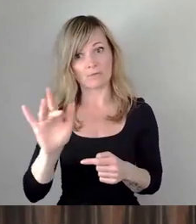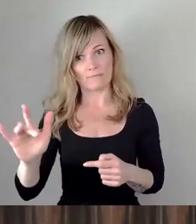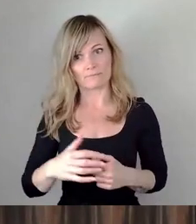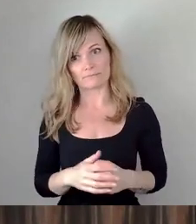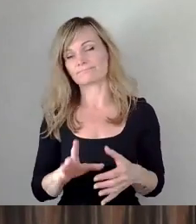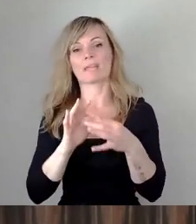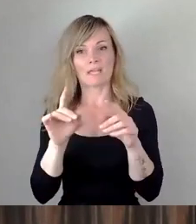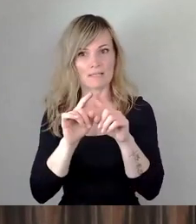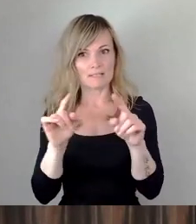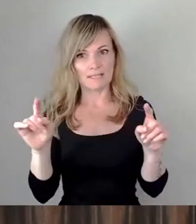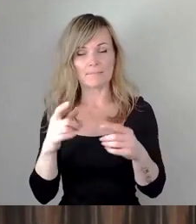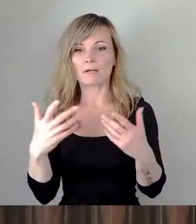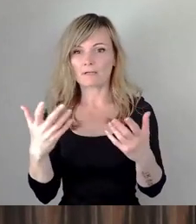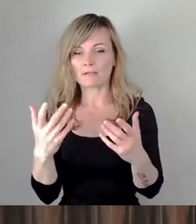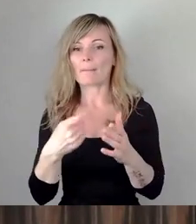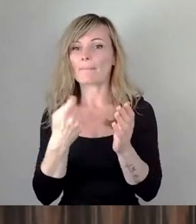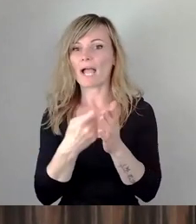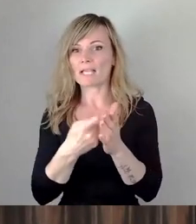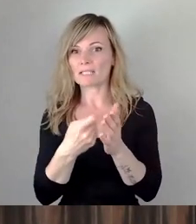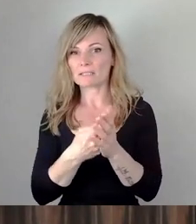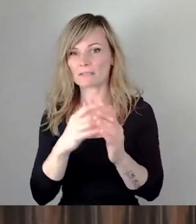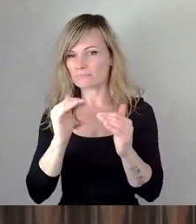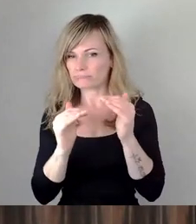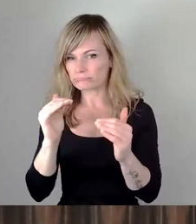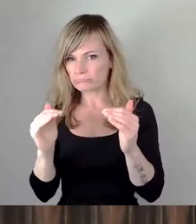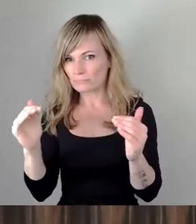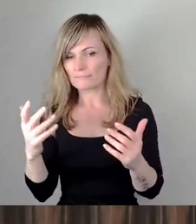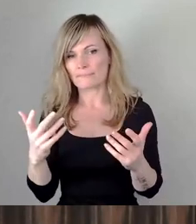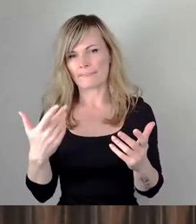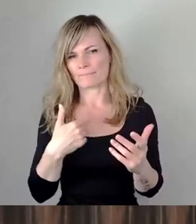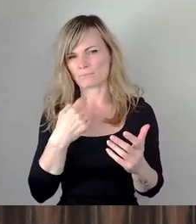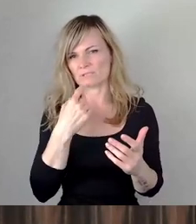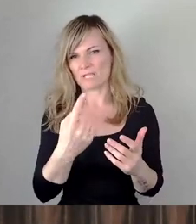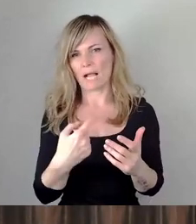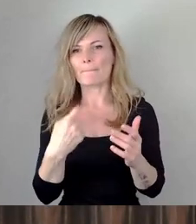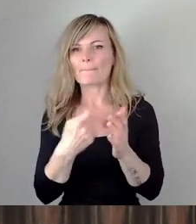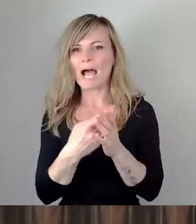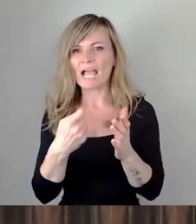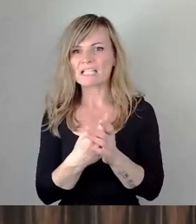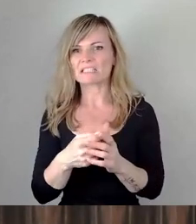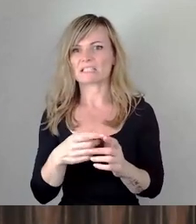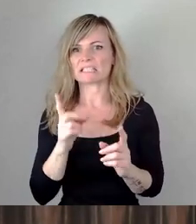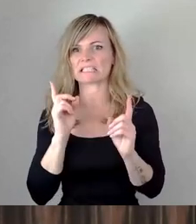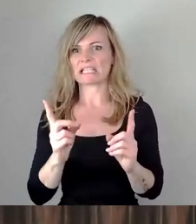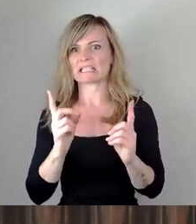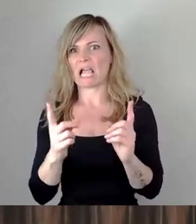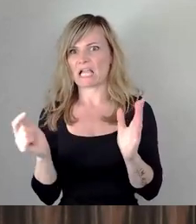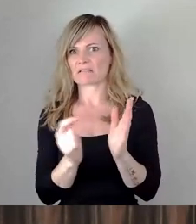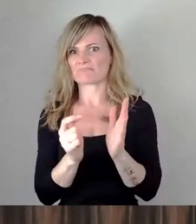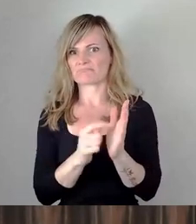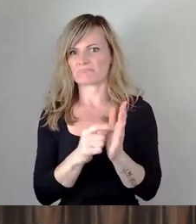Preisgestaltung, man möchte schon was sagen, fast Preisdiktat, der Sachsenenergie bei